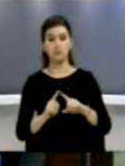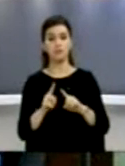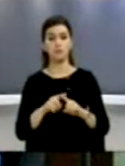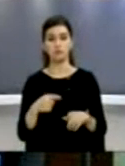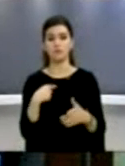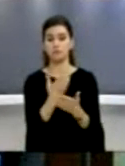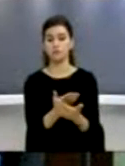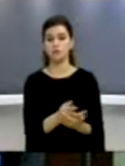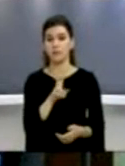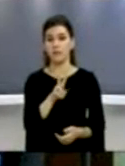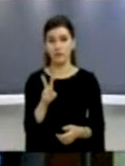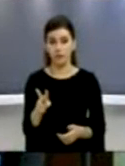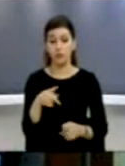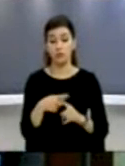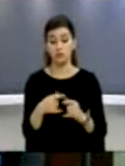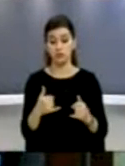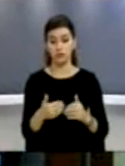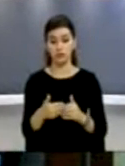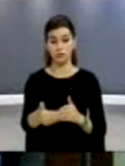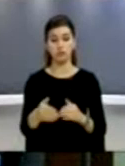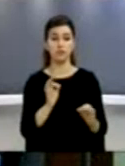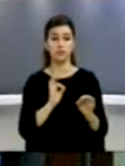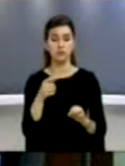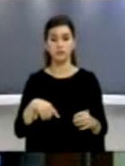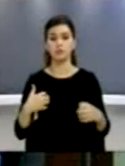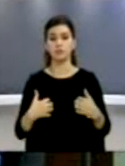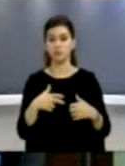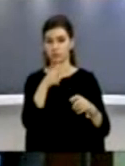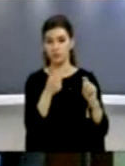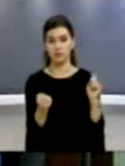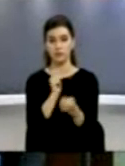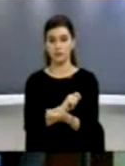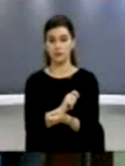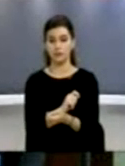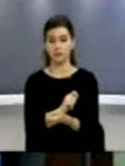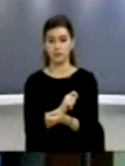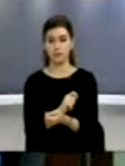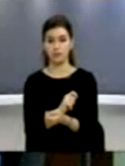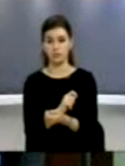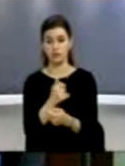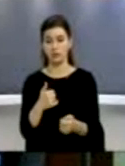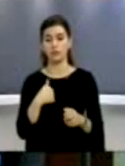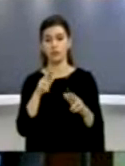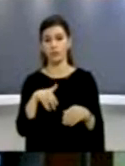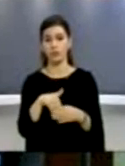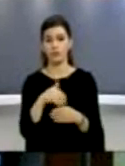televizjesve të vendosje dhe gjatë kësa jave do t'mundojmi që t'i shëndrojmë edhe në amandamente. Në parim ne e përkrojmë këtë prekleqë. Falem derit.